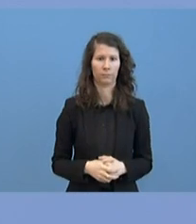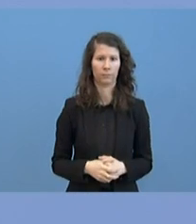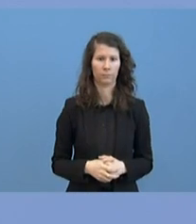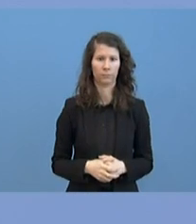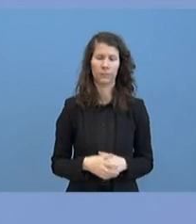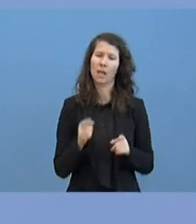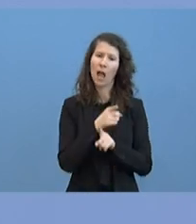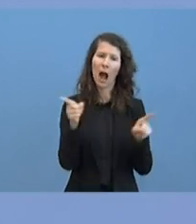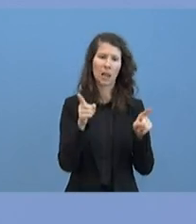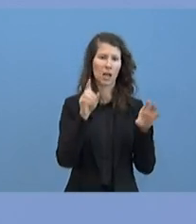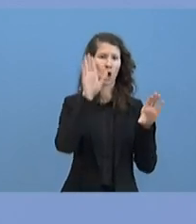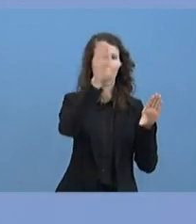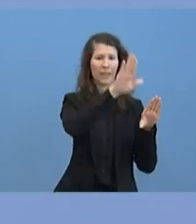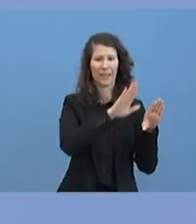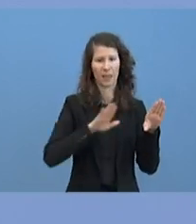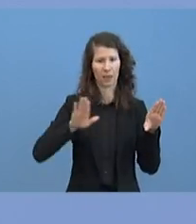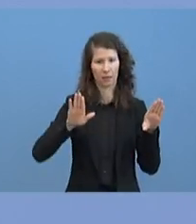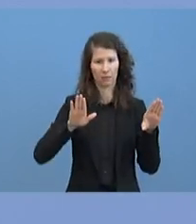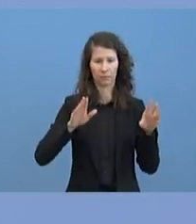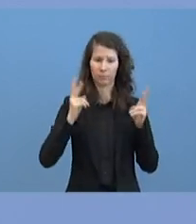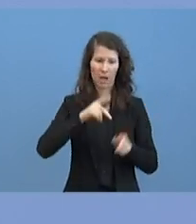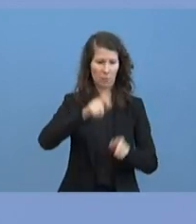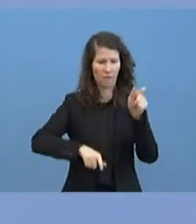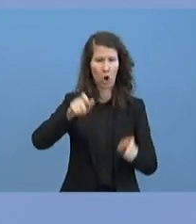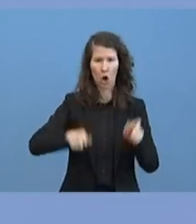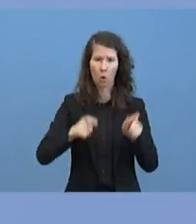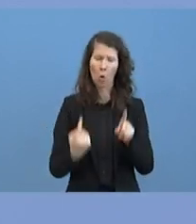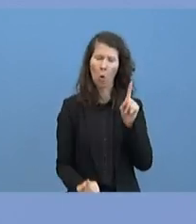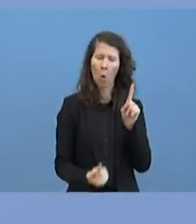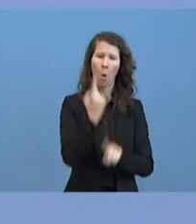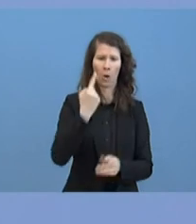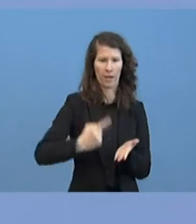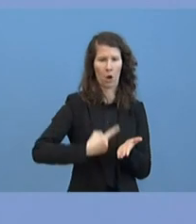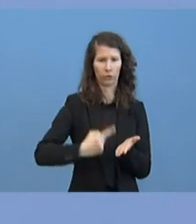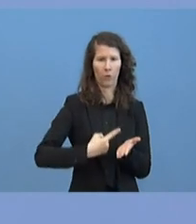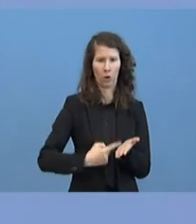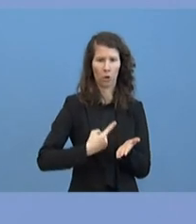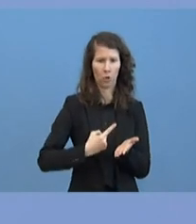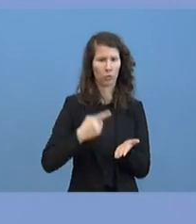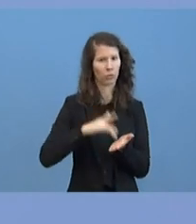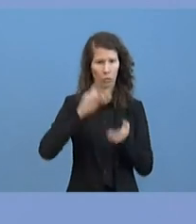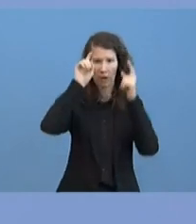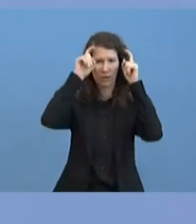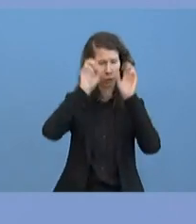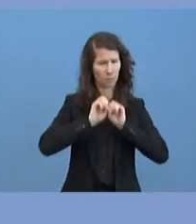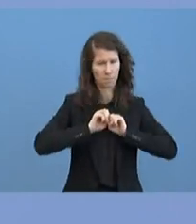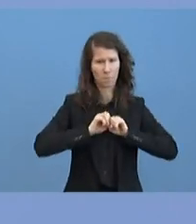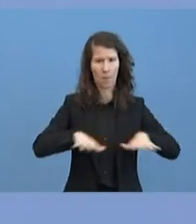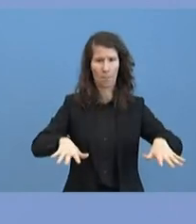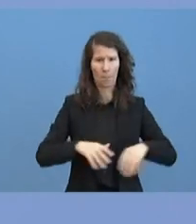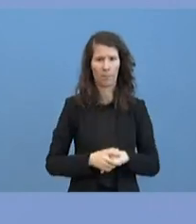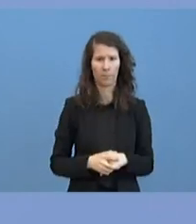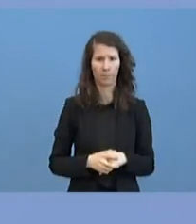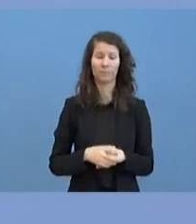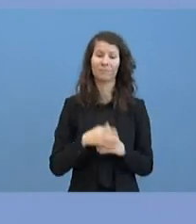Kontinenten die Bevölkerung vor riesige Herausforderungen stellender Virus. Und darauf muss man, da muss man sich miteinander